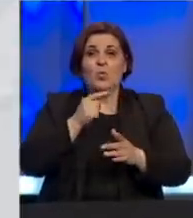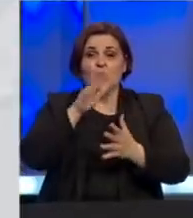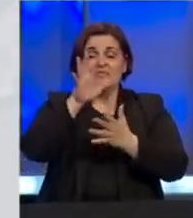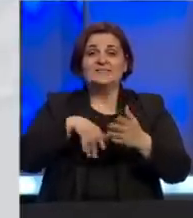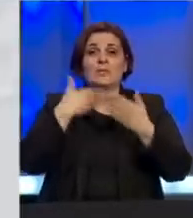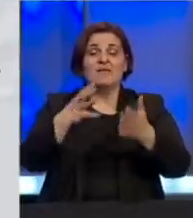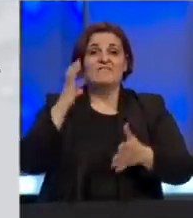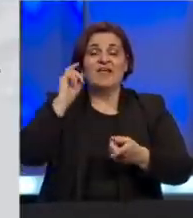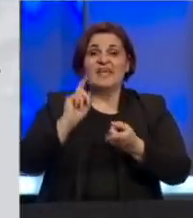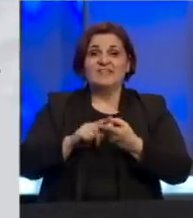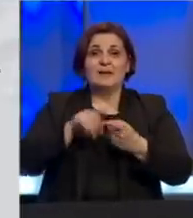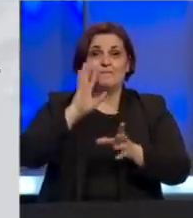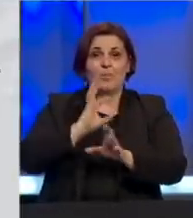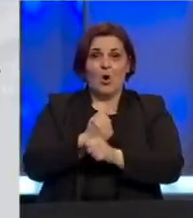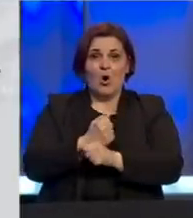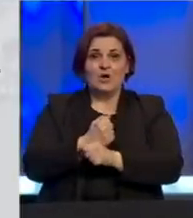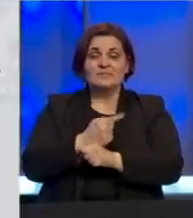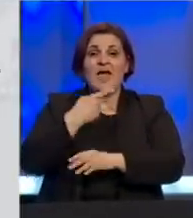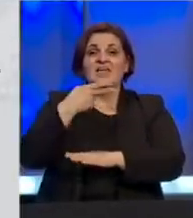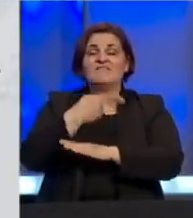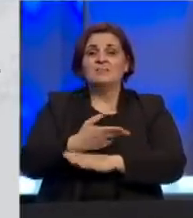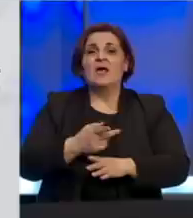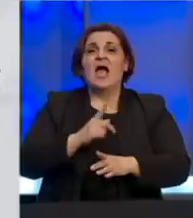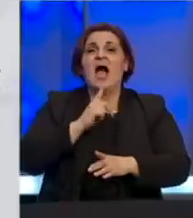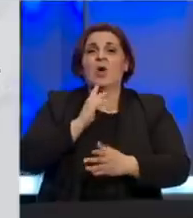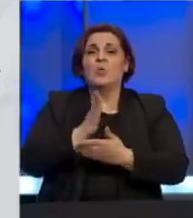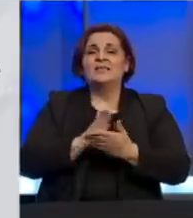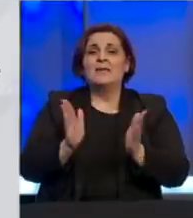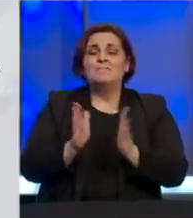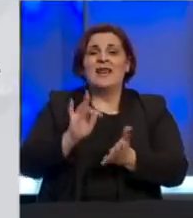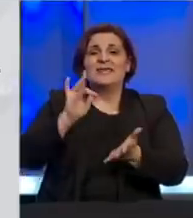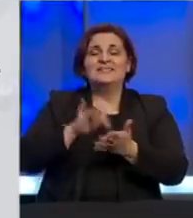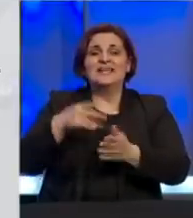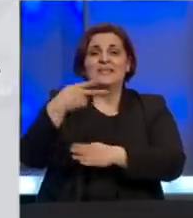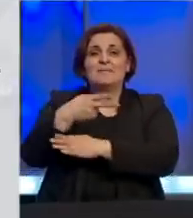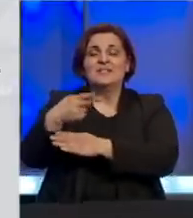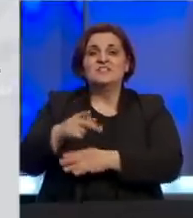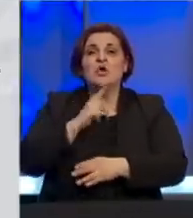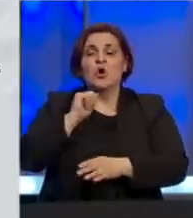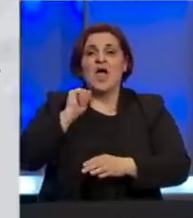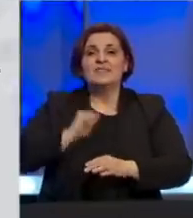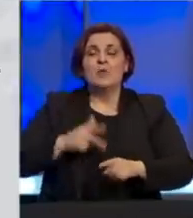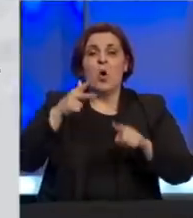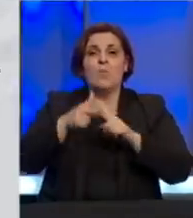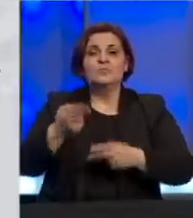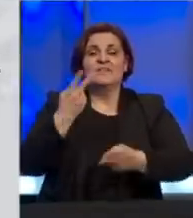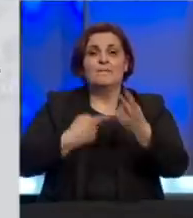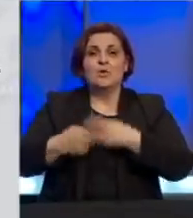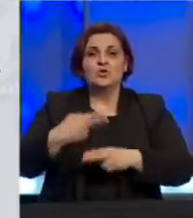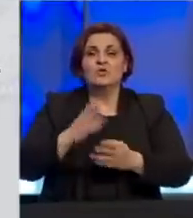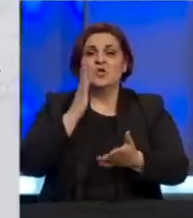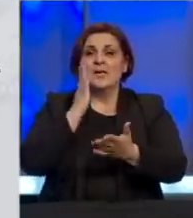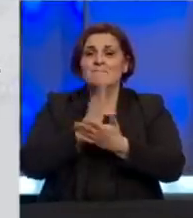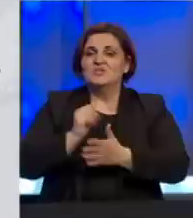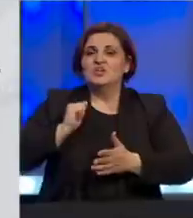predložila vlada Federacije BiH mnogi kompanije, naročito u segmentu malih i srednjih preduzeća koje su morala obustaviti proizvodnju, bit